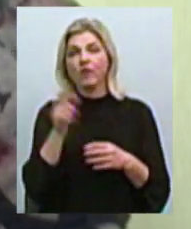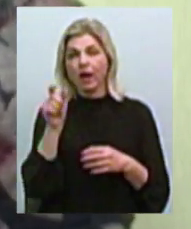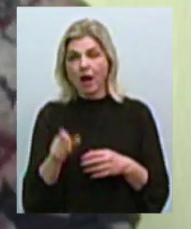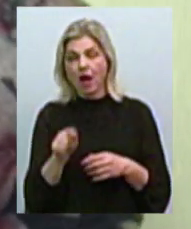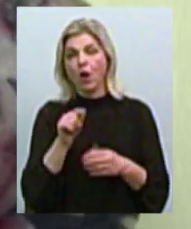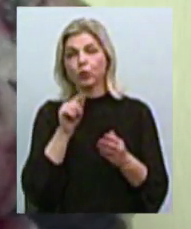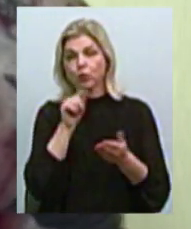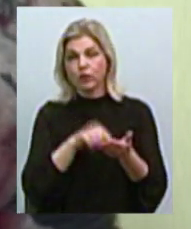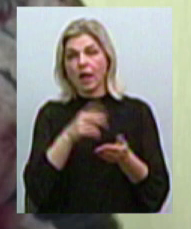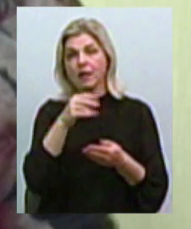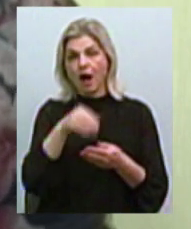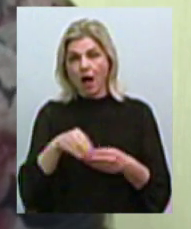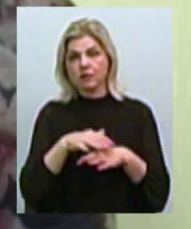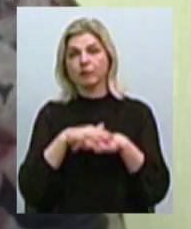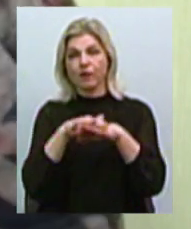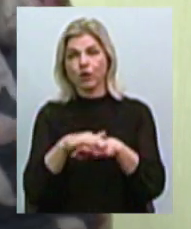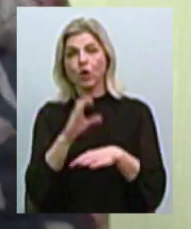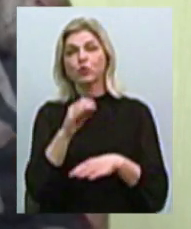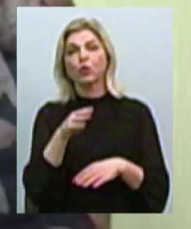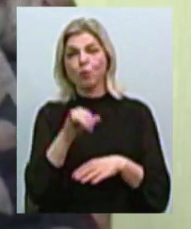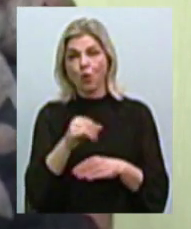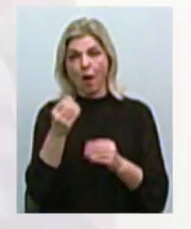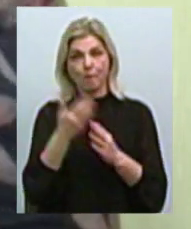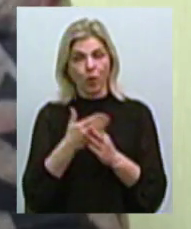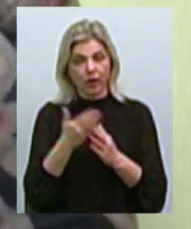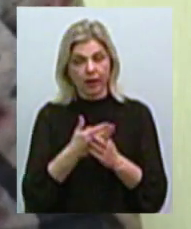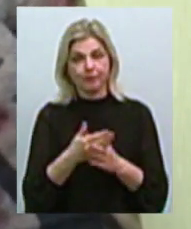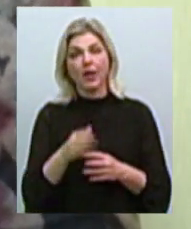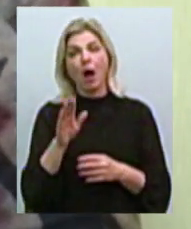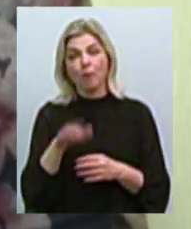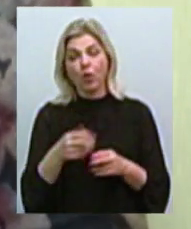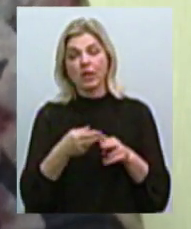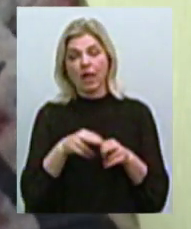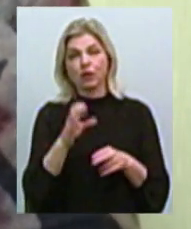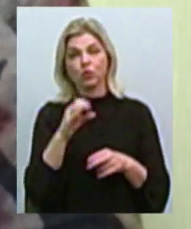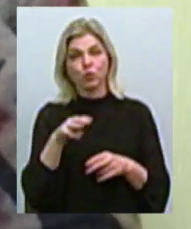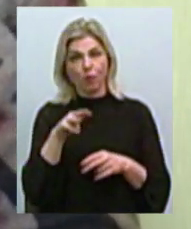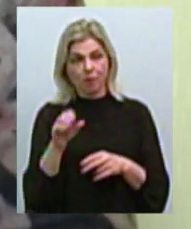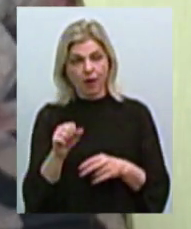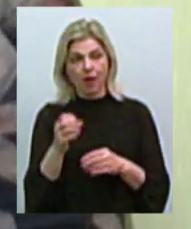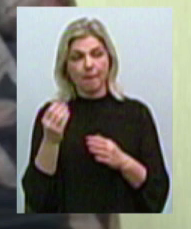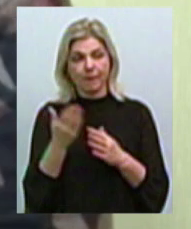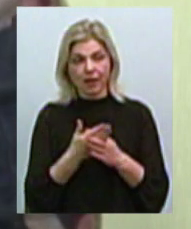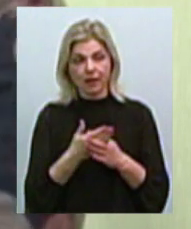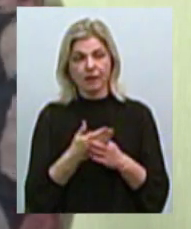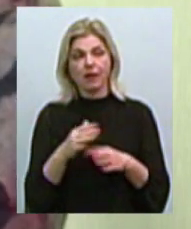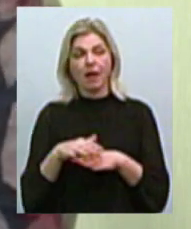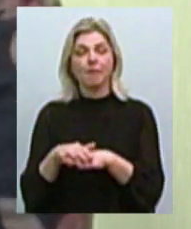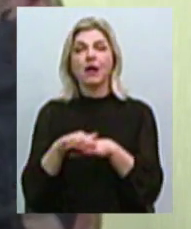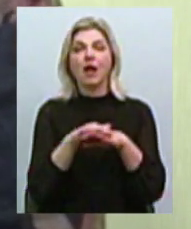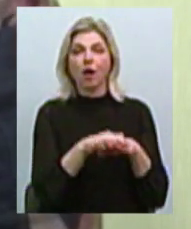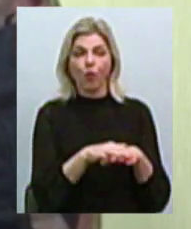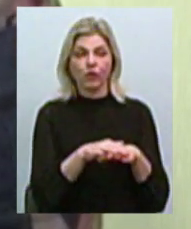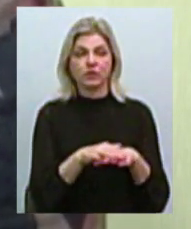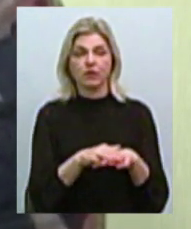перераховує його суму пільг. А потім оця сума пільг перераховується